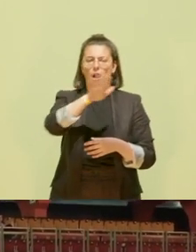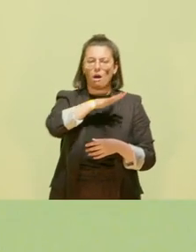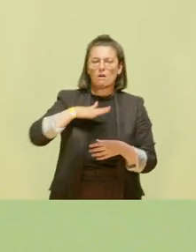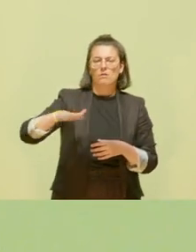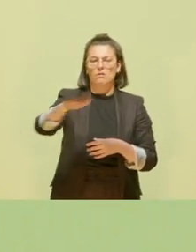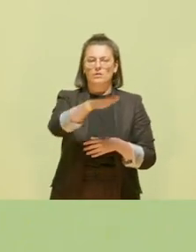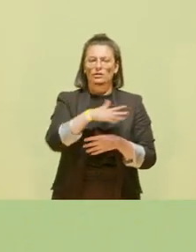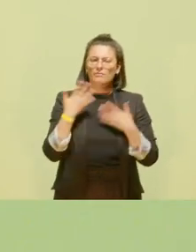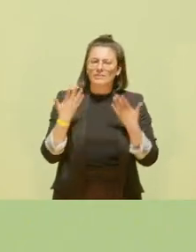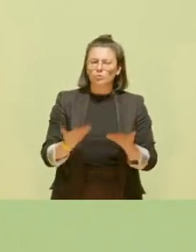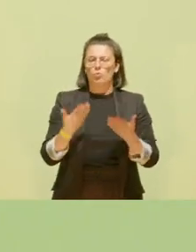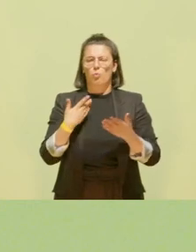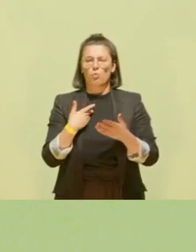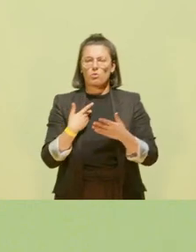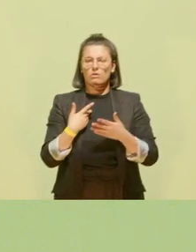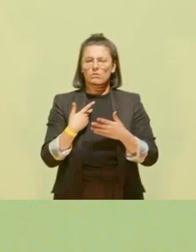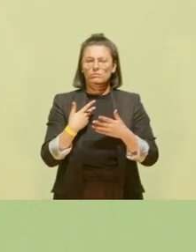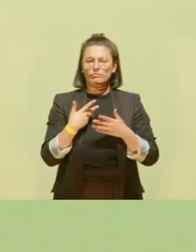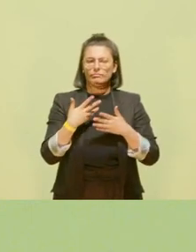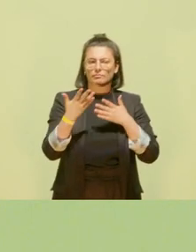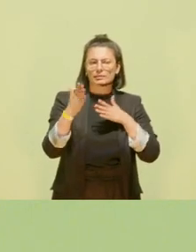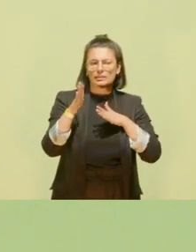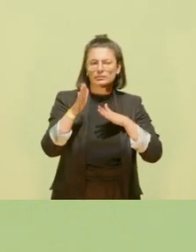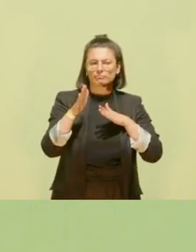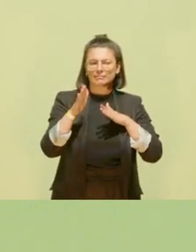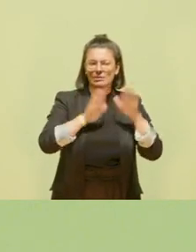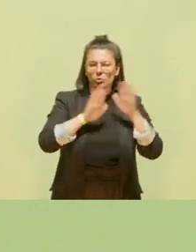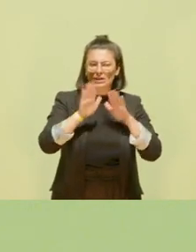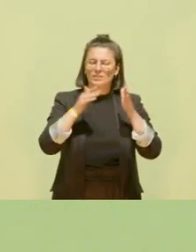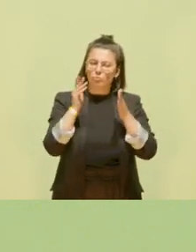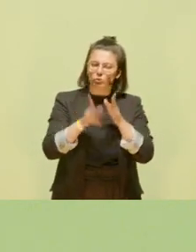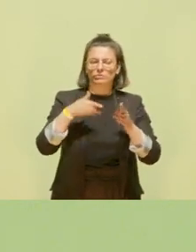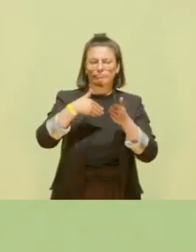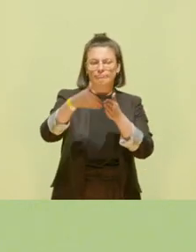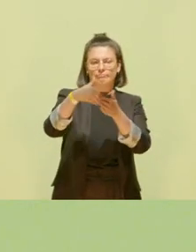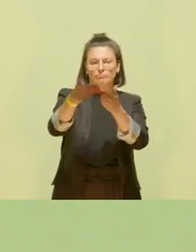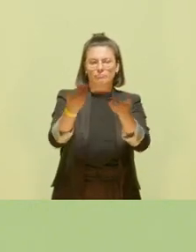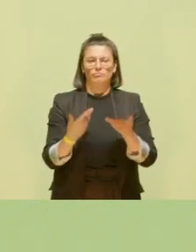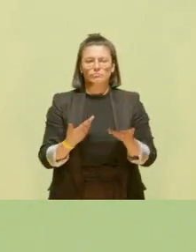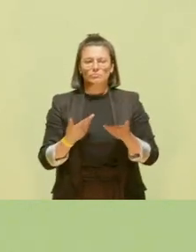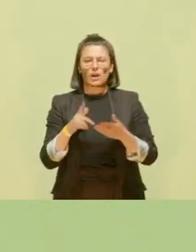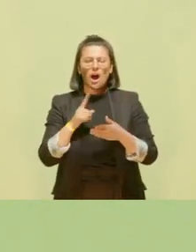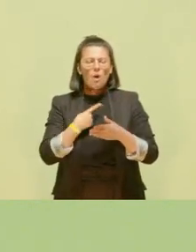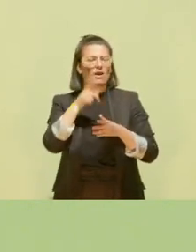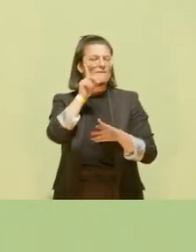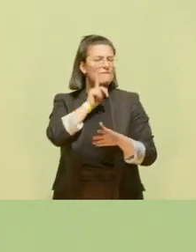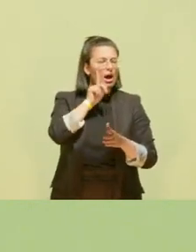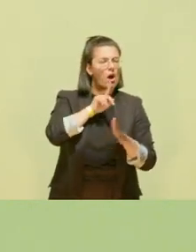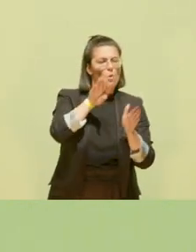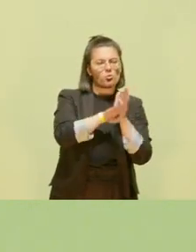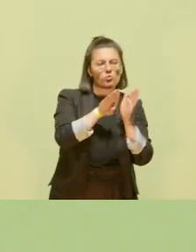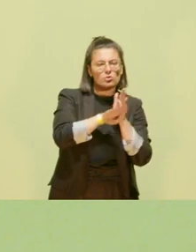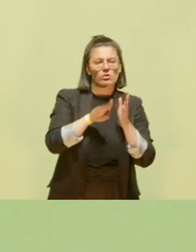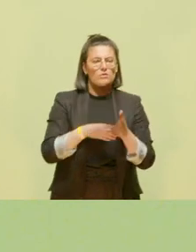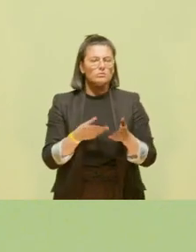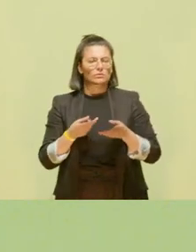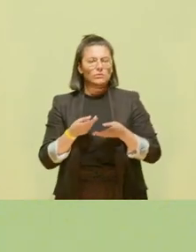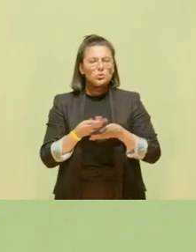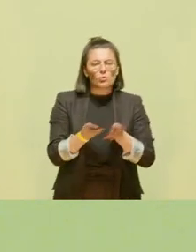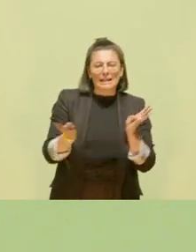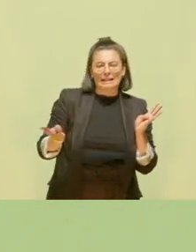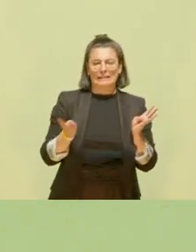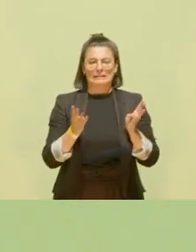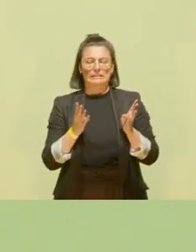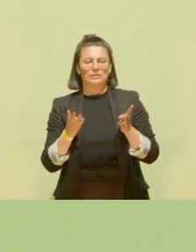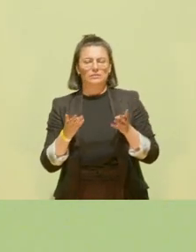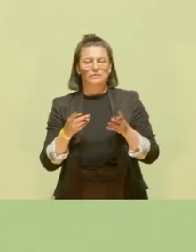müssen wir endlich Schluss machen mit den Autokraten, mit populistischen Herrschern, die die Rechte von Frauen, von Minderheiten, von LGBTIQ mit den